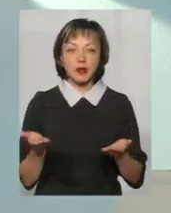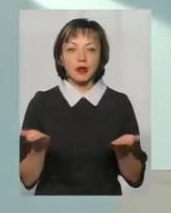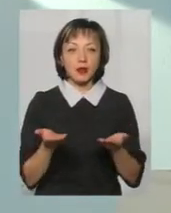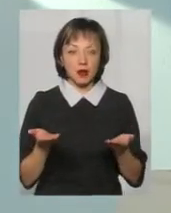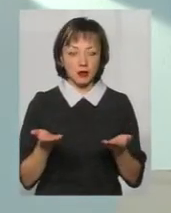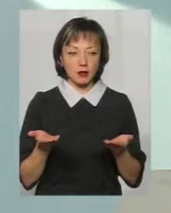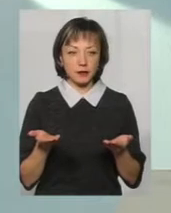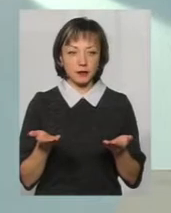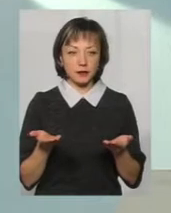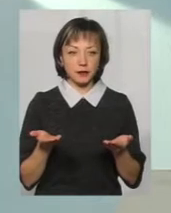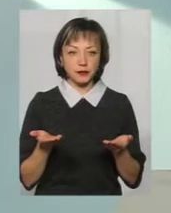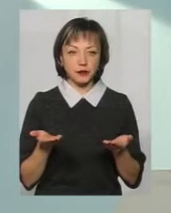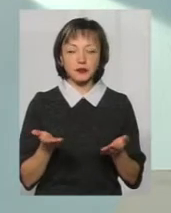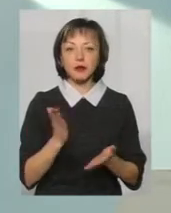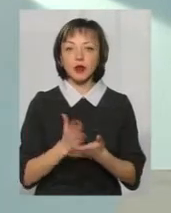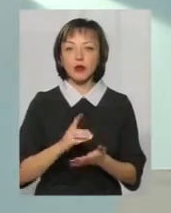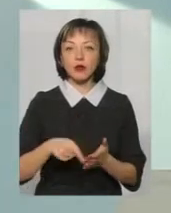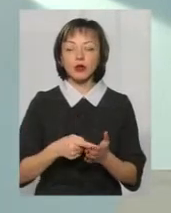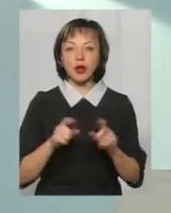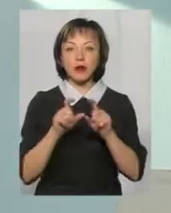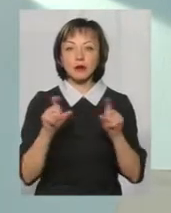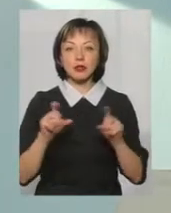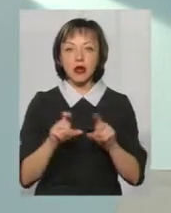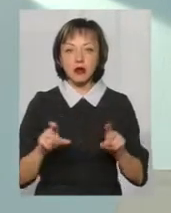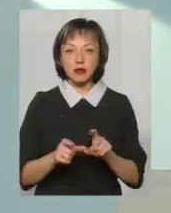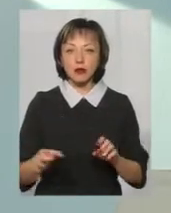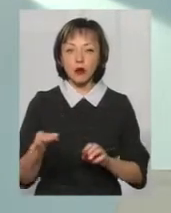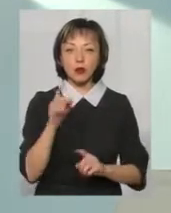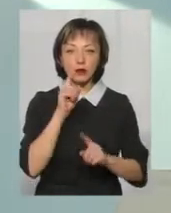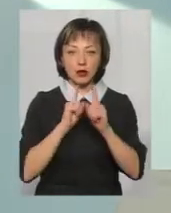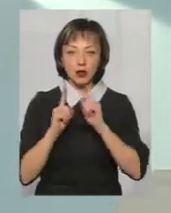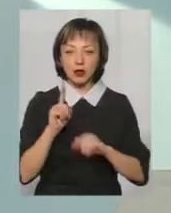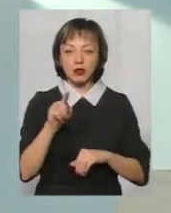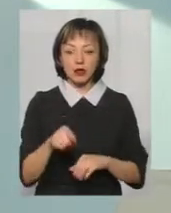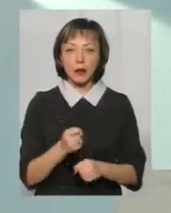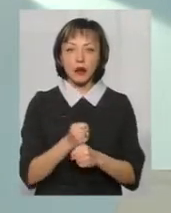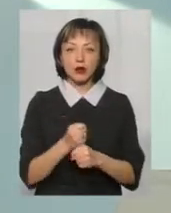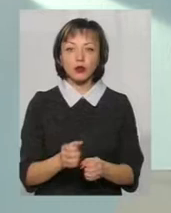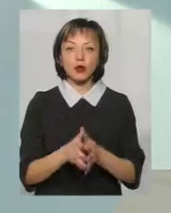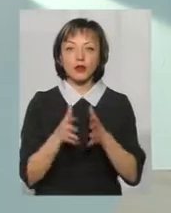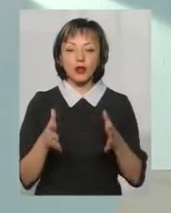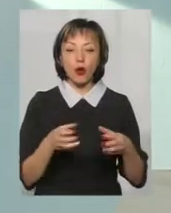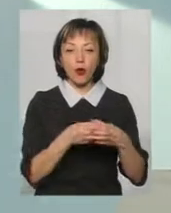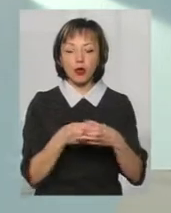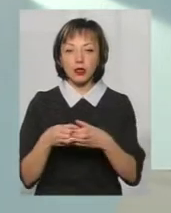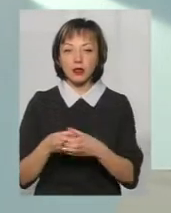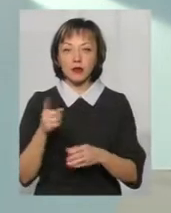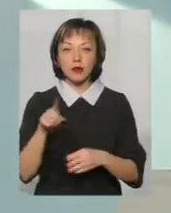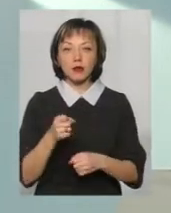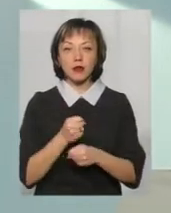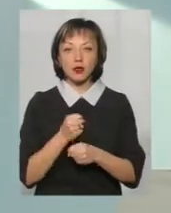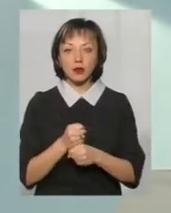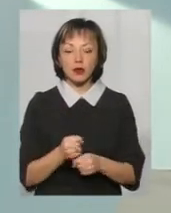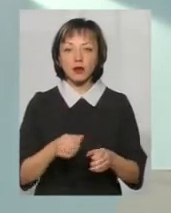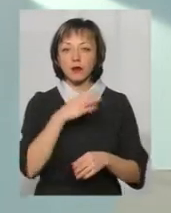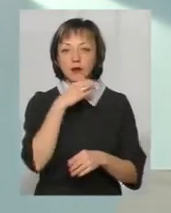є комунальними закладами обласної ради. Там працюють великі колективи, там працює значна